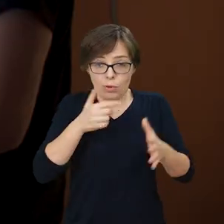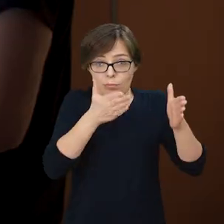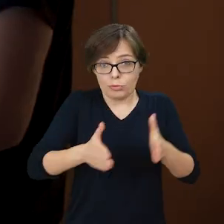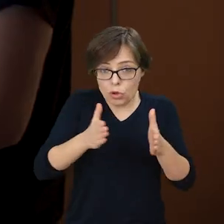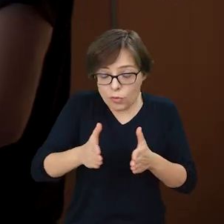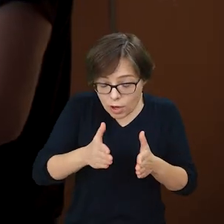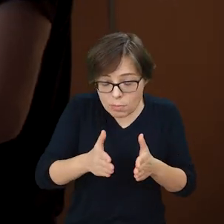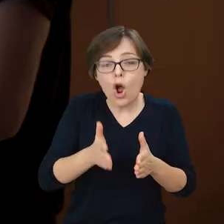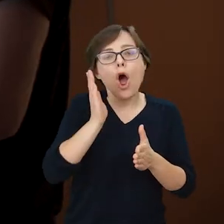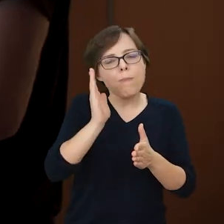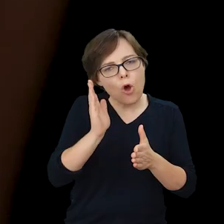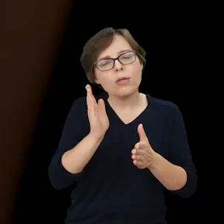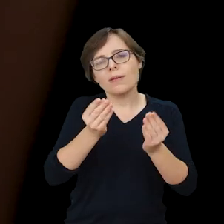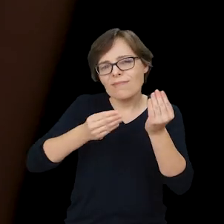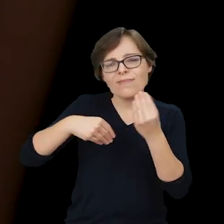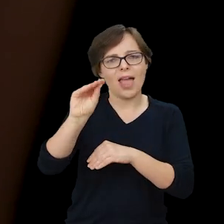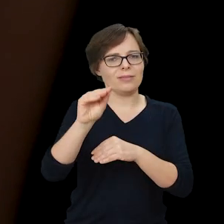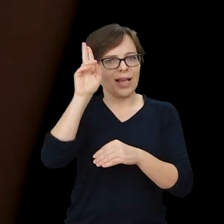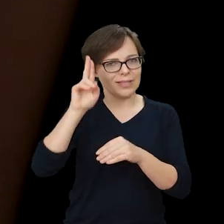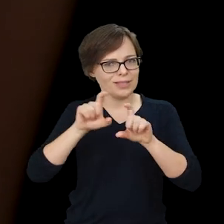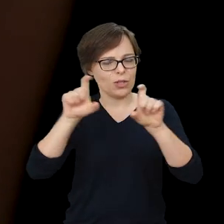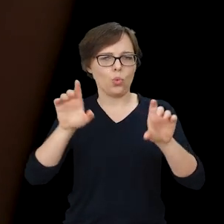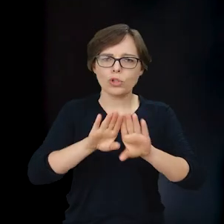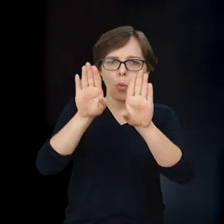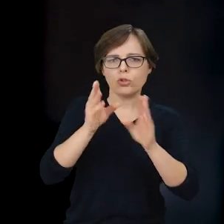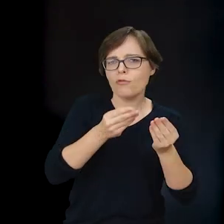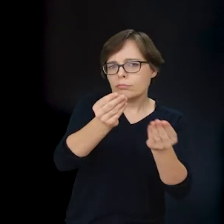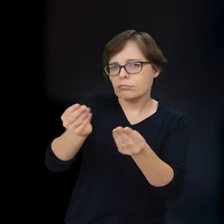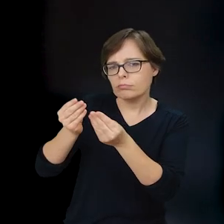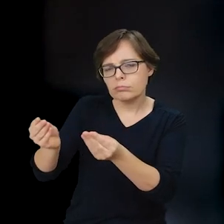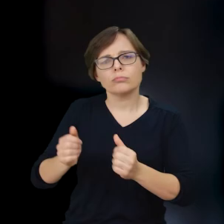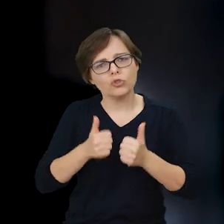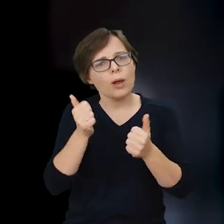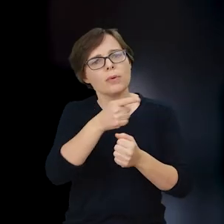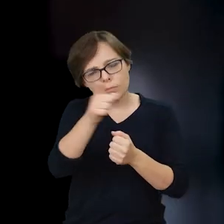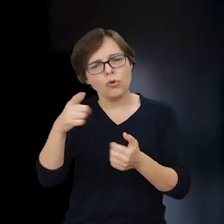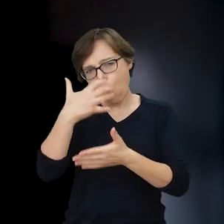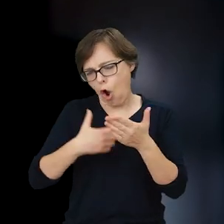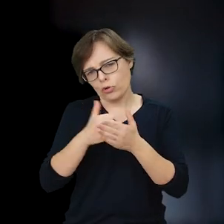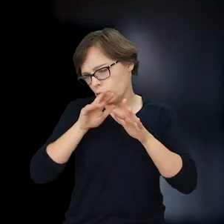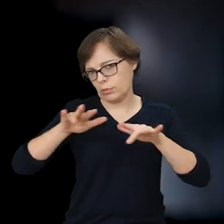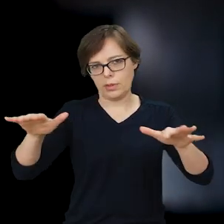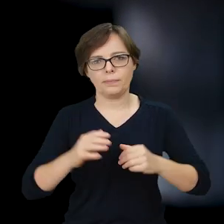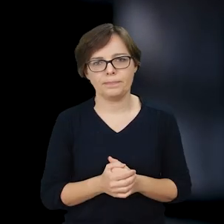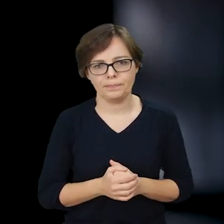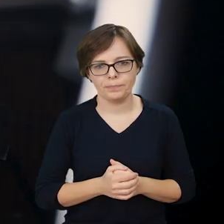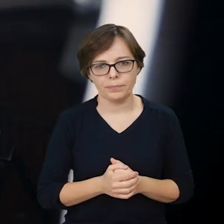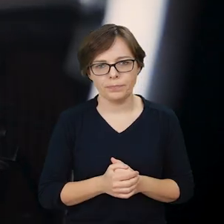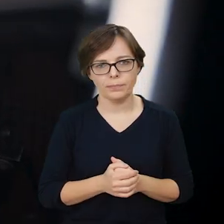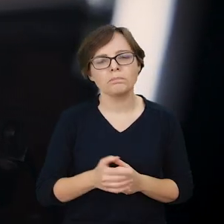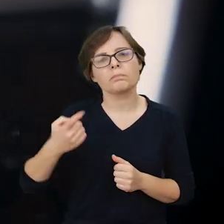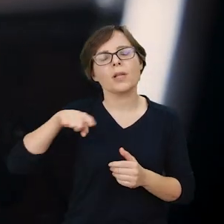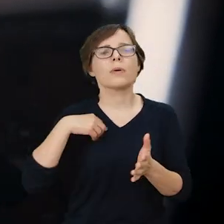opracowujemy, były później przekazywane jak największej ilości instytucji i żeby były jak najpowszechniej używane.